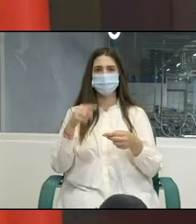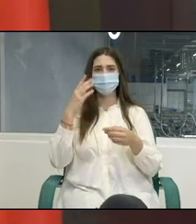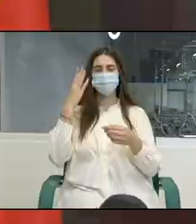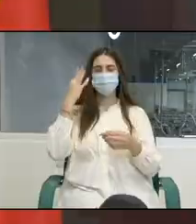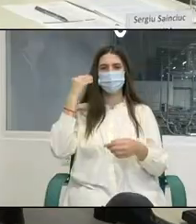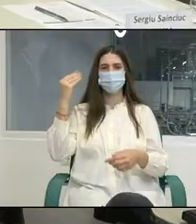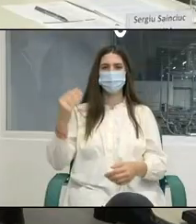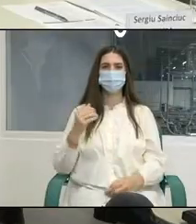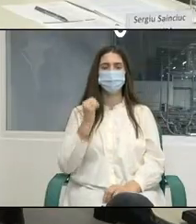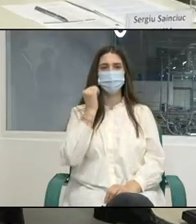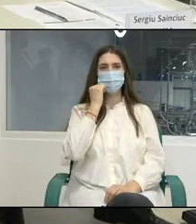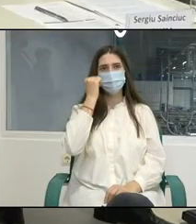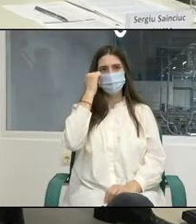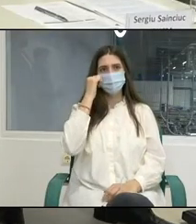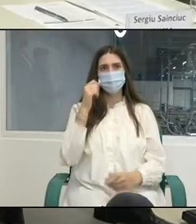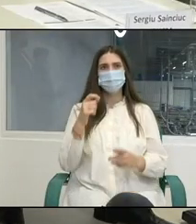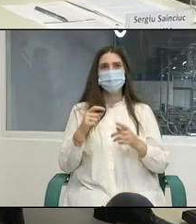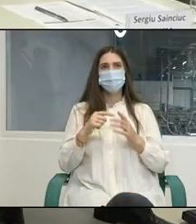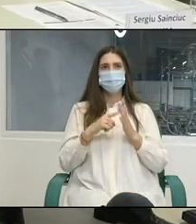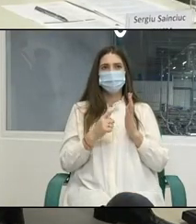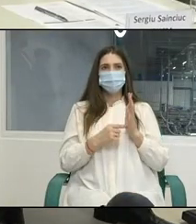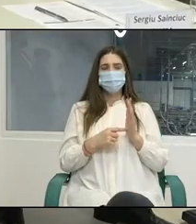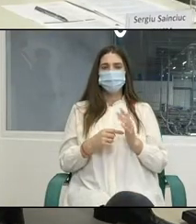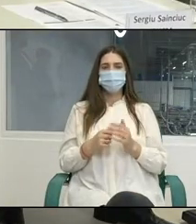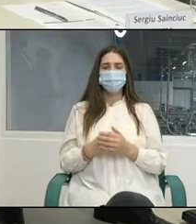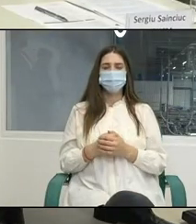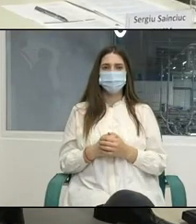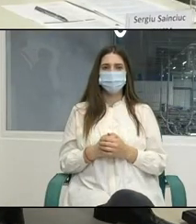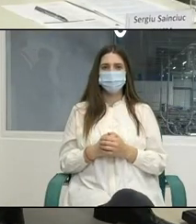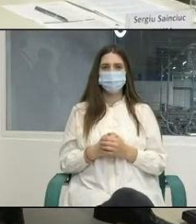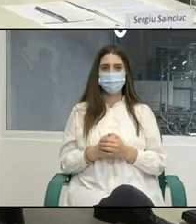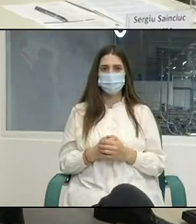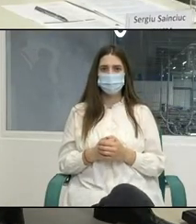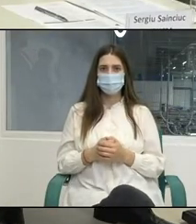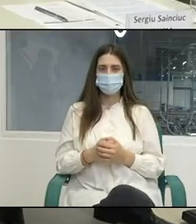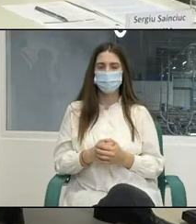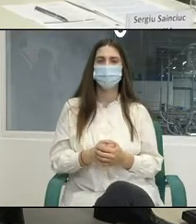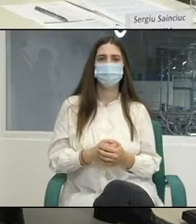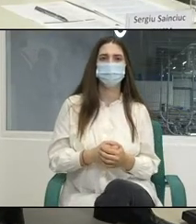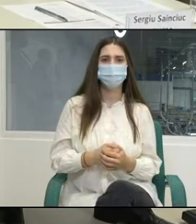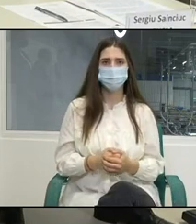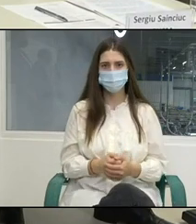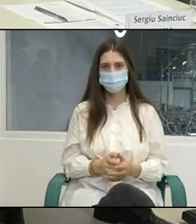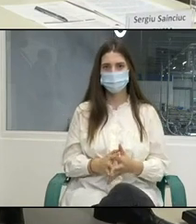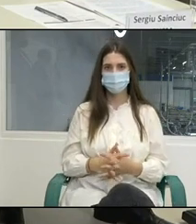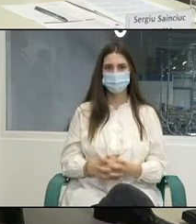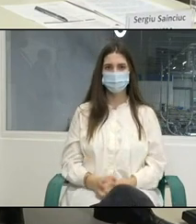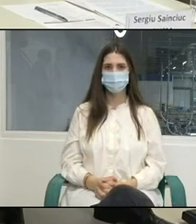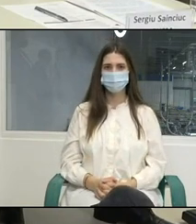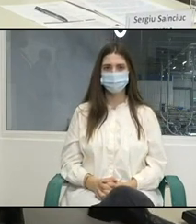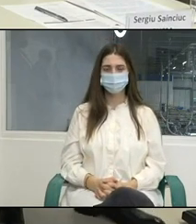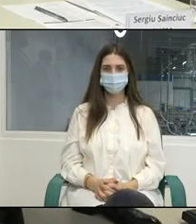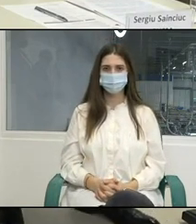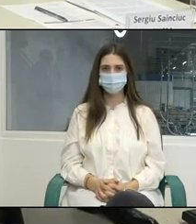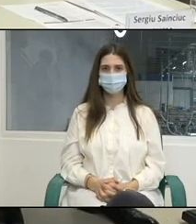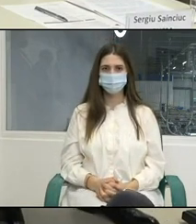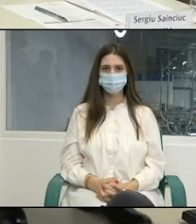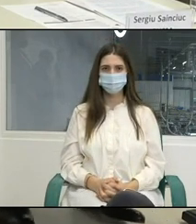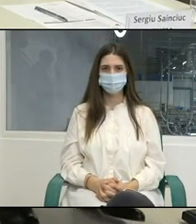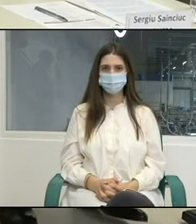Da, mulțumesc pentru o întrebare Confederația Națională a Patronatelor din Republica Moldova așa cum s-a